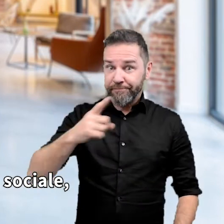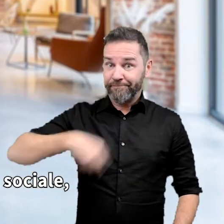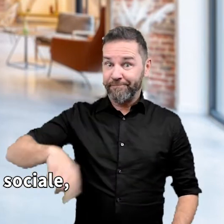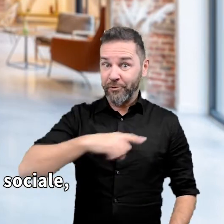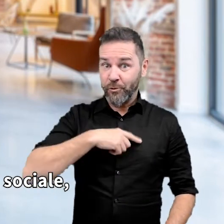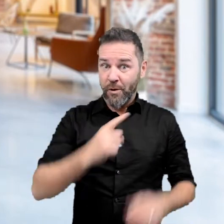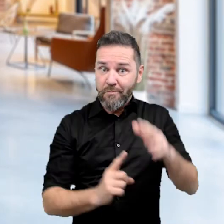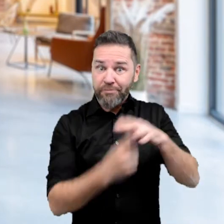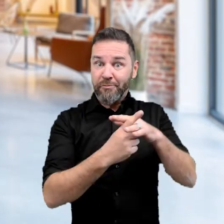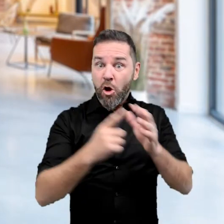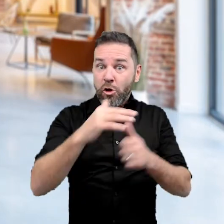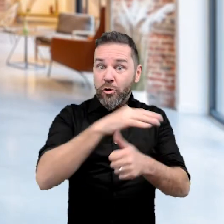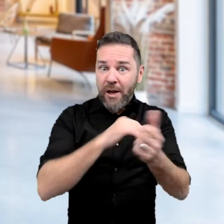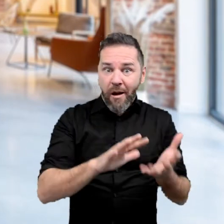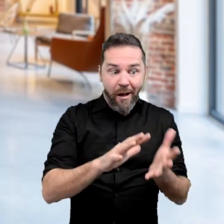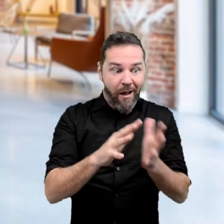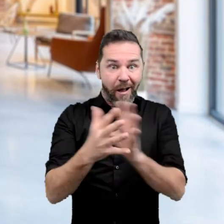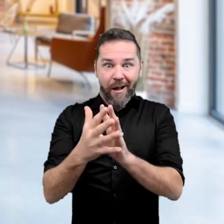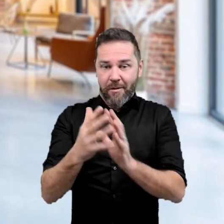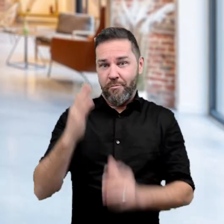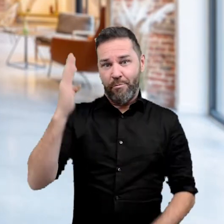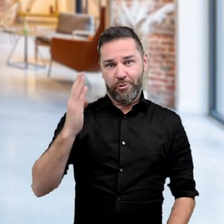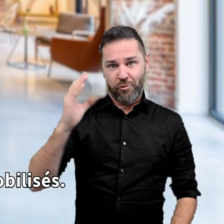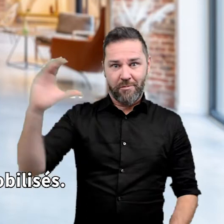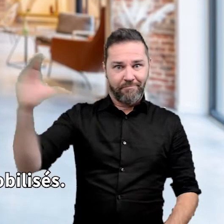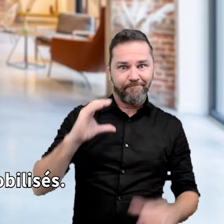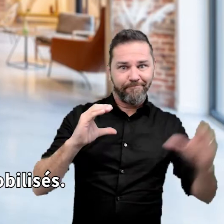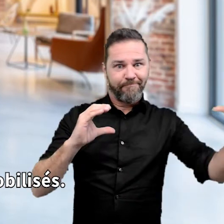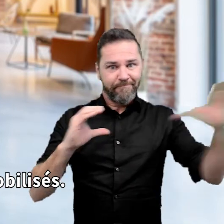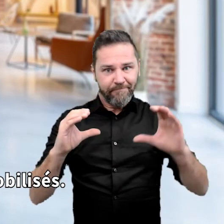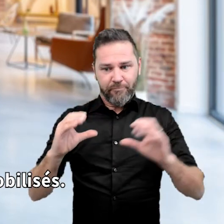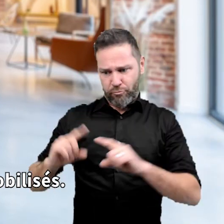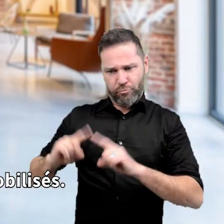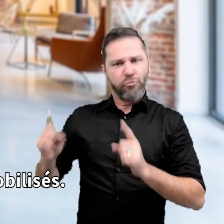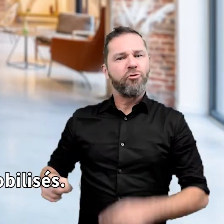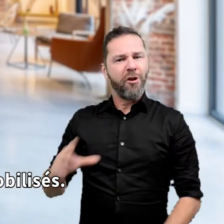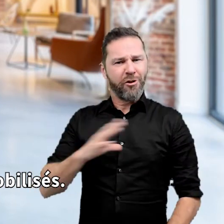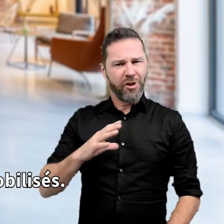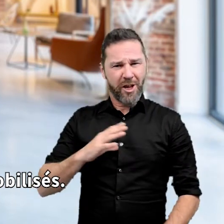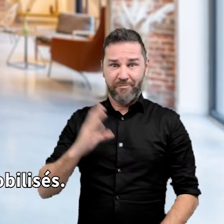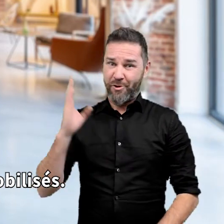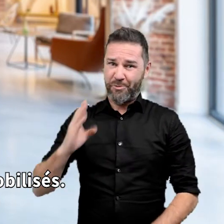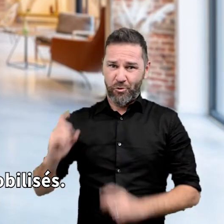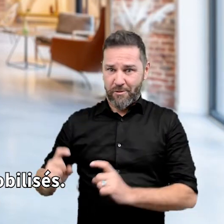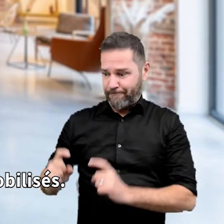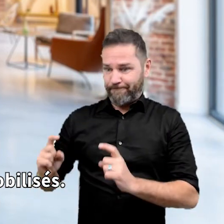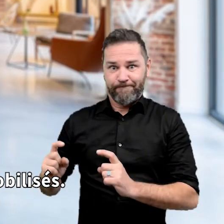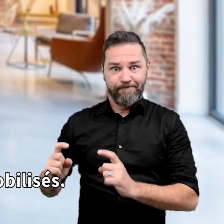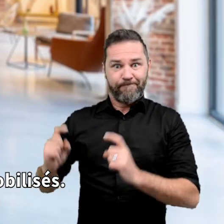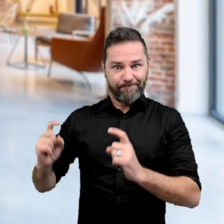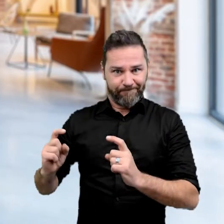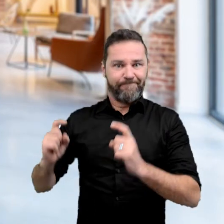cette innovation sociale, nous avons besoin d'investissements afin de compléter nos moyens financiers déjà mobilisés.